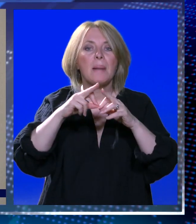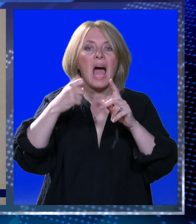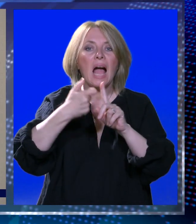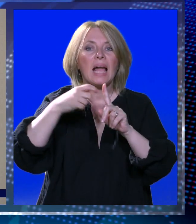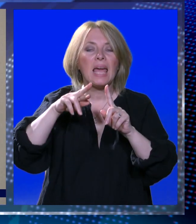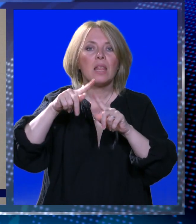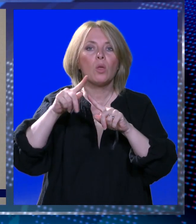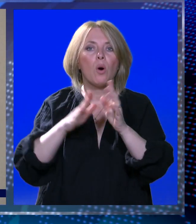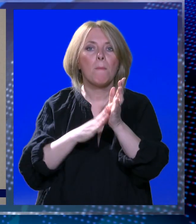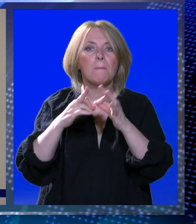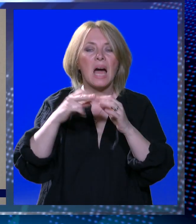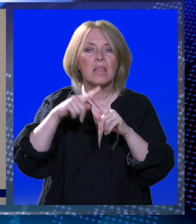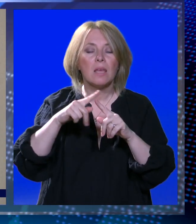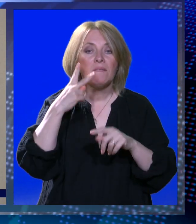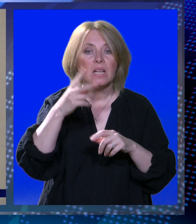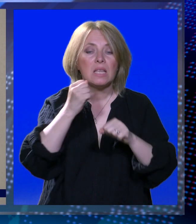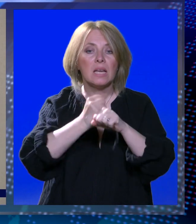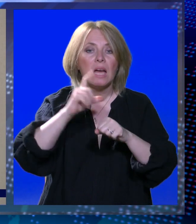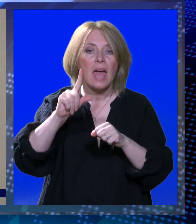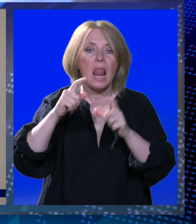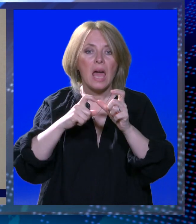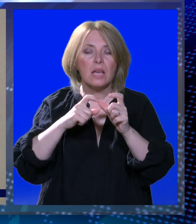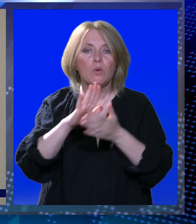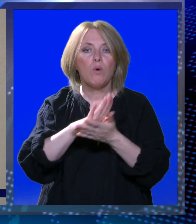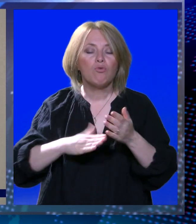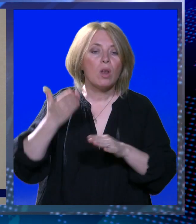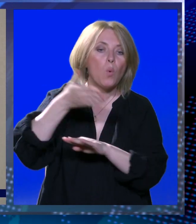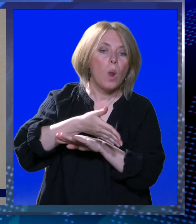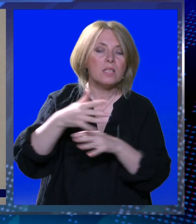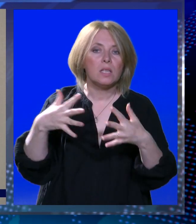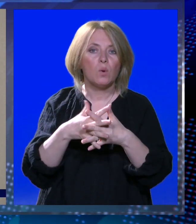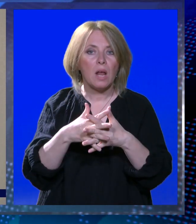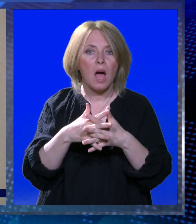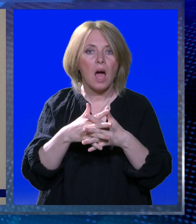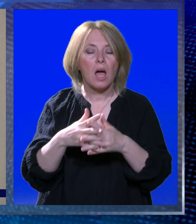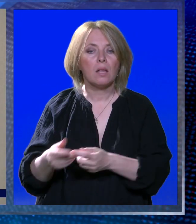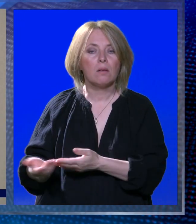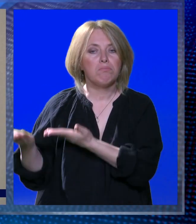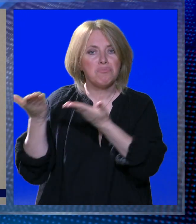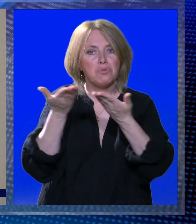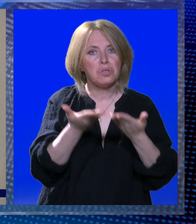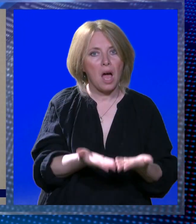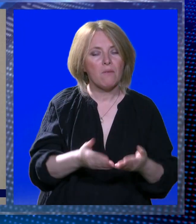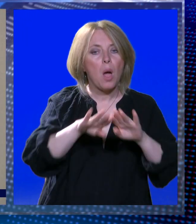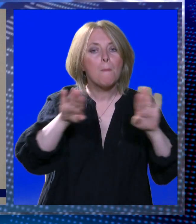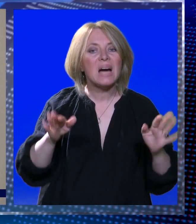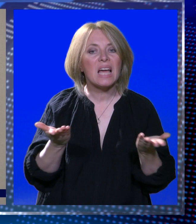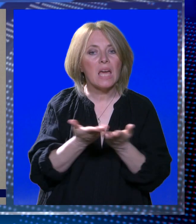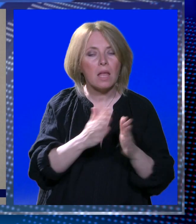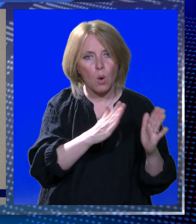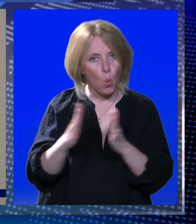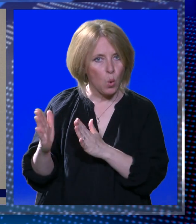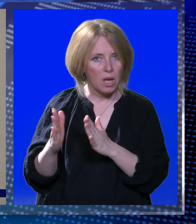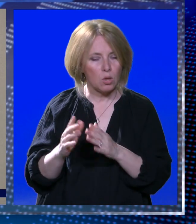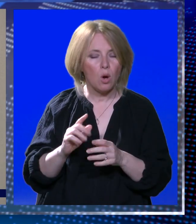Vjerujem da ste vidjeli GLS da je počeo ulaziti u grad. Dostavljače GLS-a dostavlja je uredno pakete. Idući tjedan dolazi